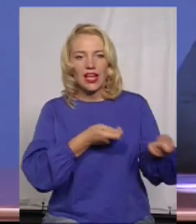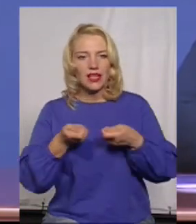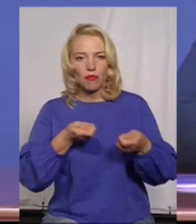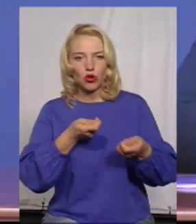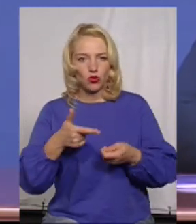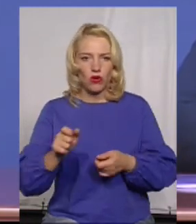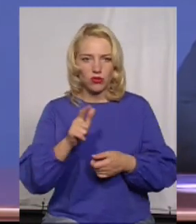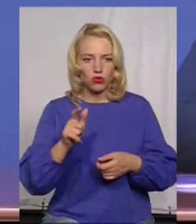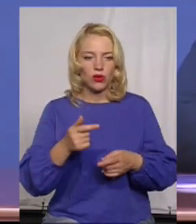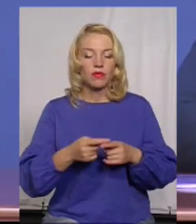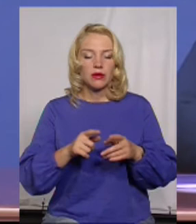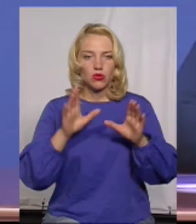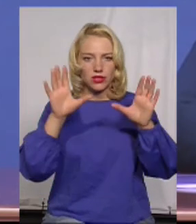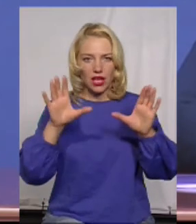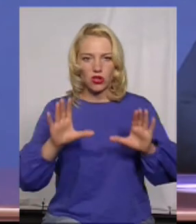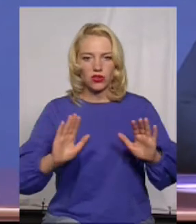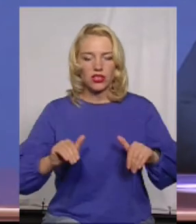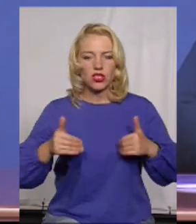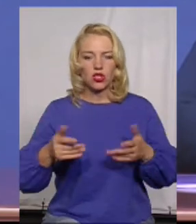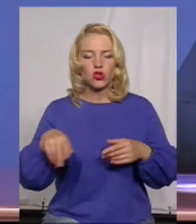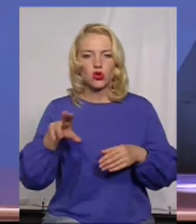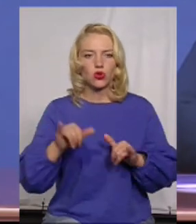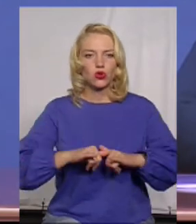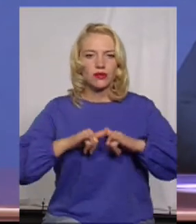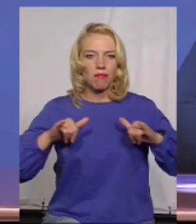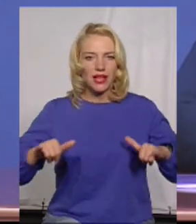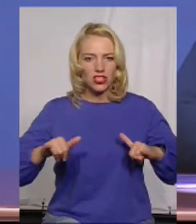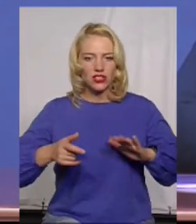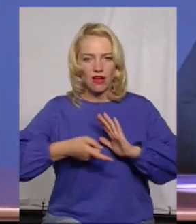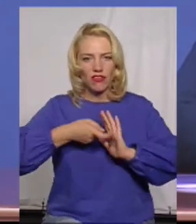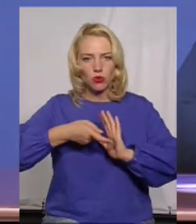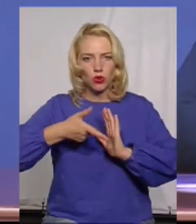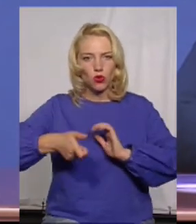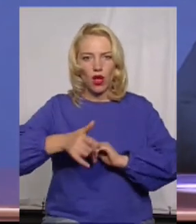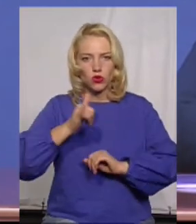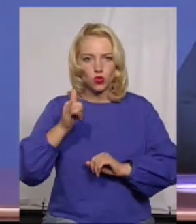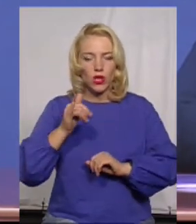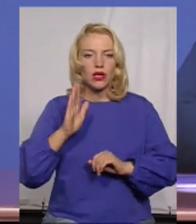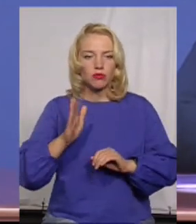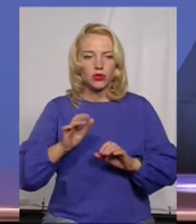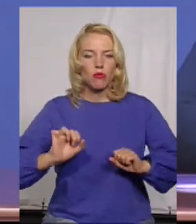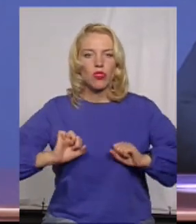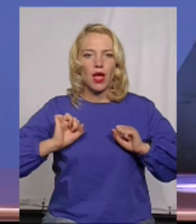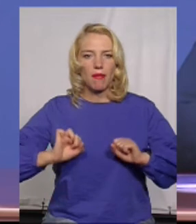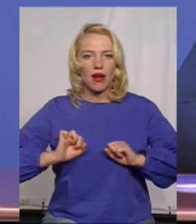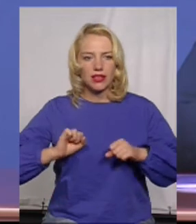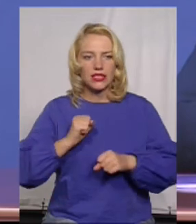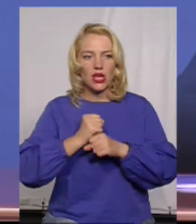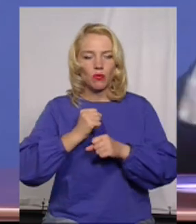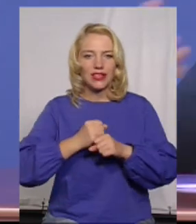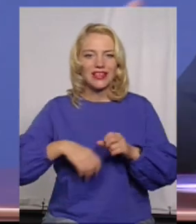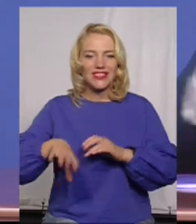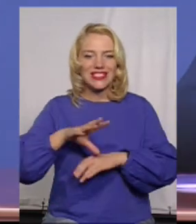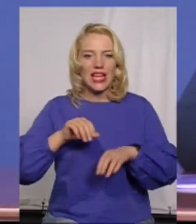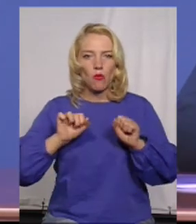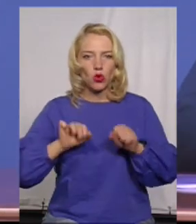ініціативи щодо збільшення видобутку газу. Більше того, ми будемо намагатися робити все можливе.